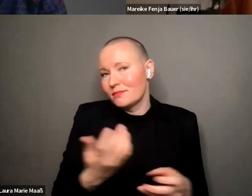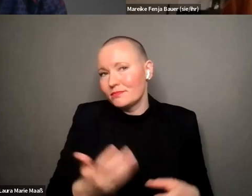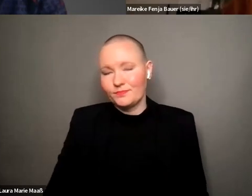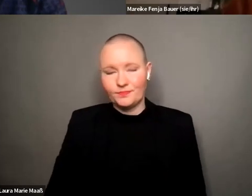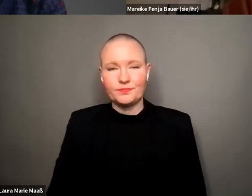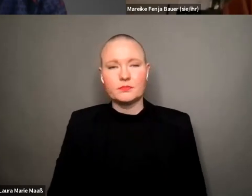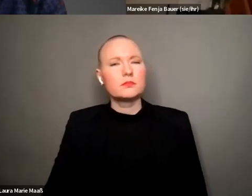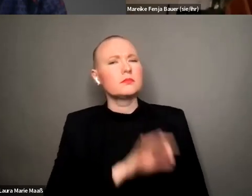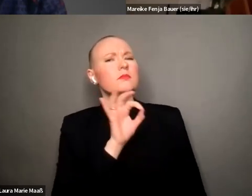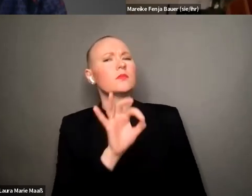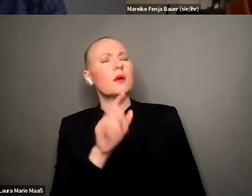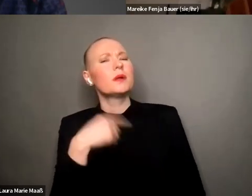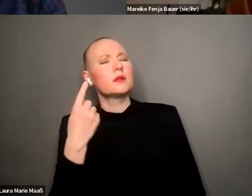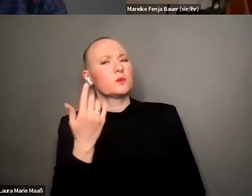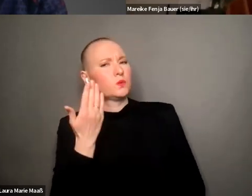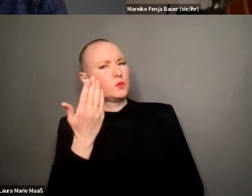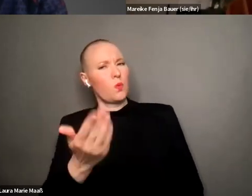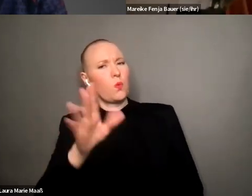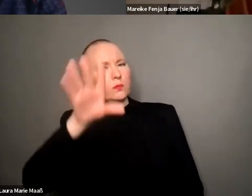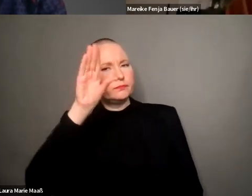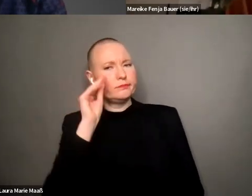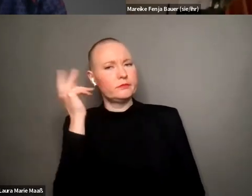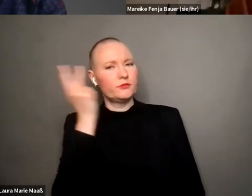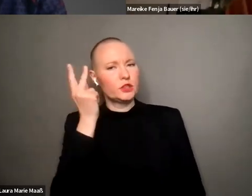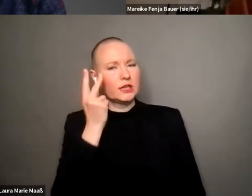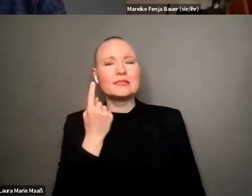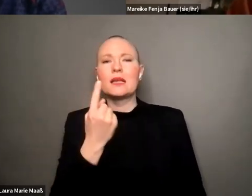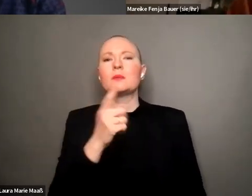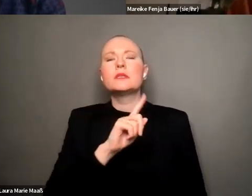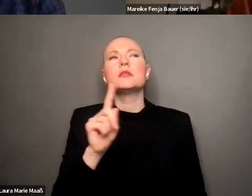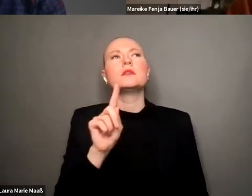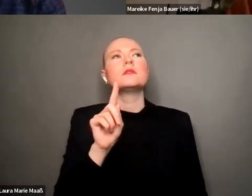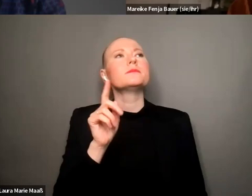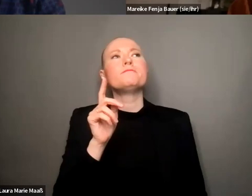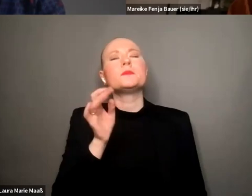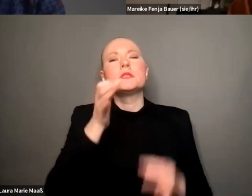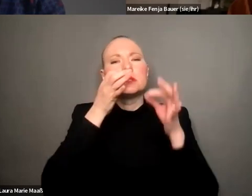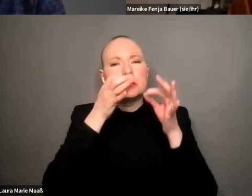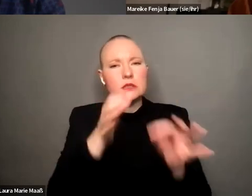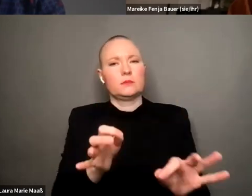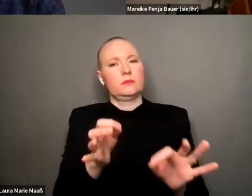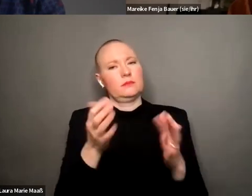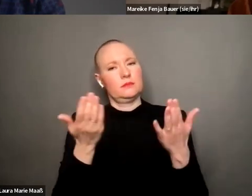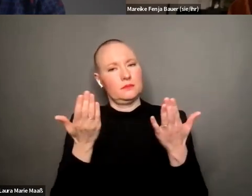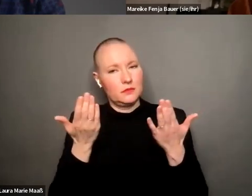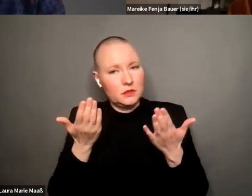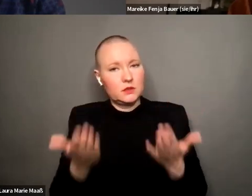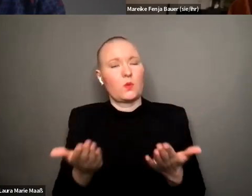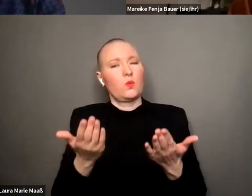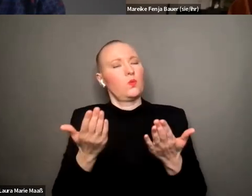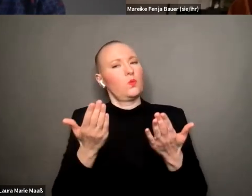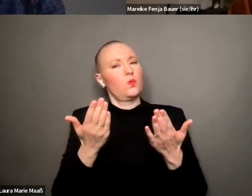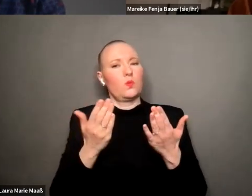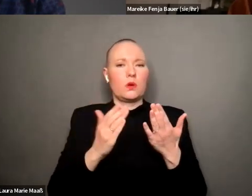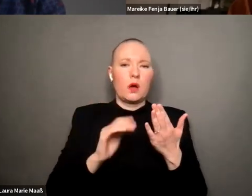ok aber dann verstehe ich dich auch so dass du da jetzt kein kein explizit das jetzt nicht explizit als praktik irgendwie siehst sondern das